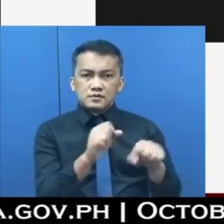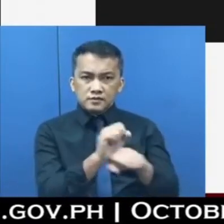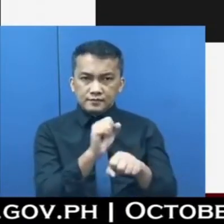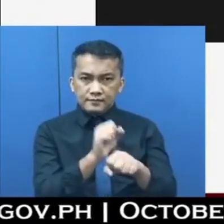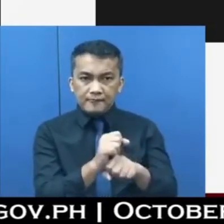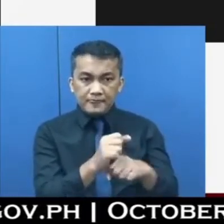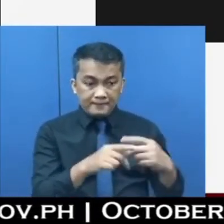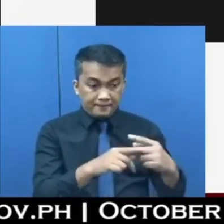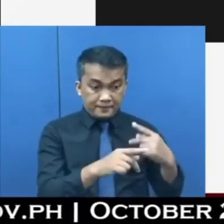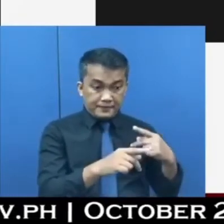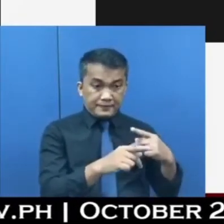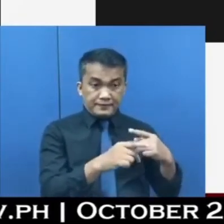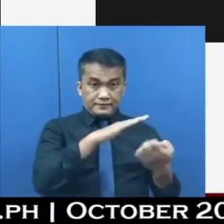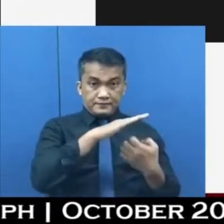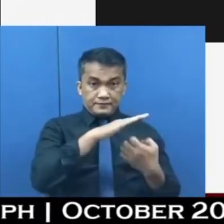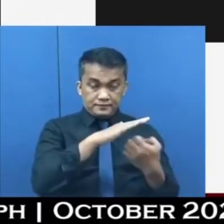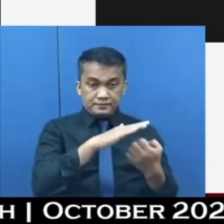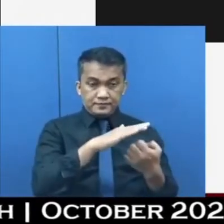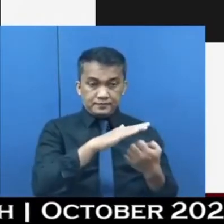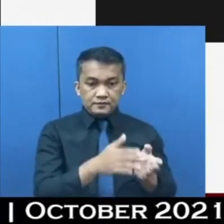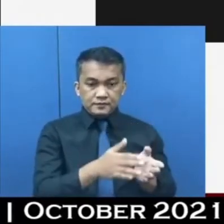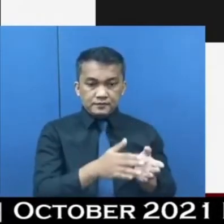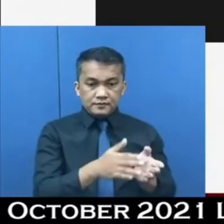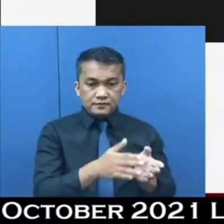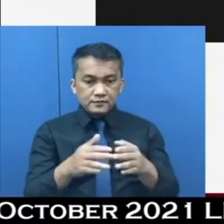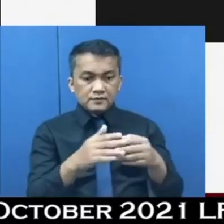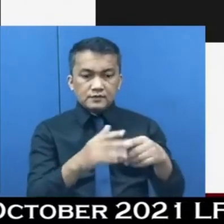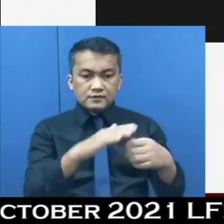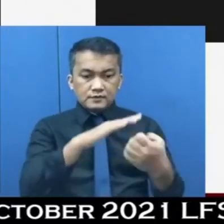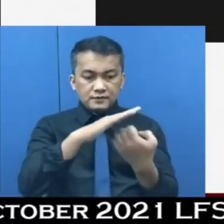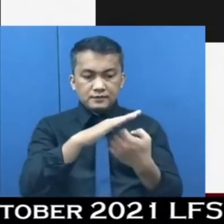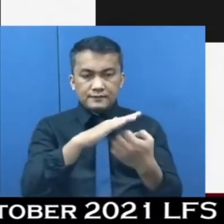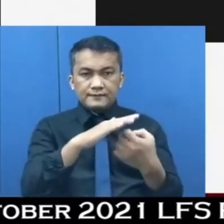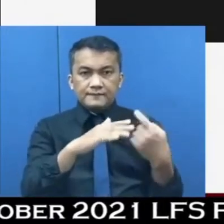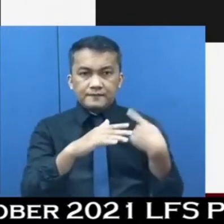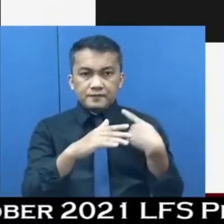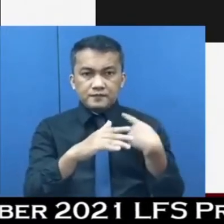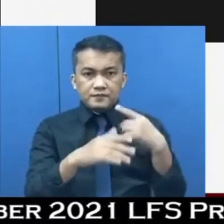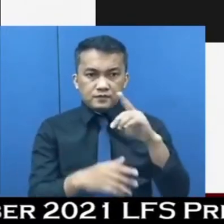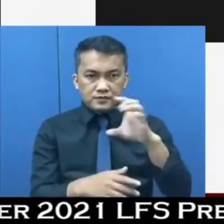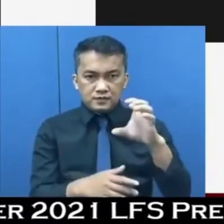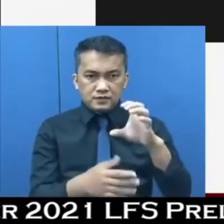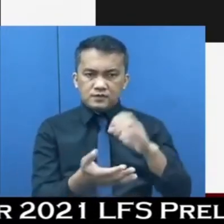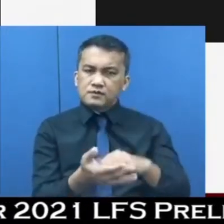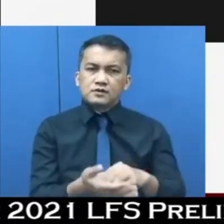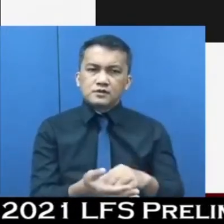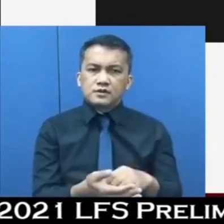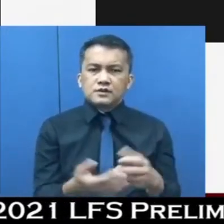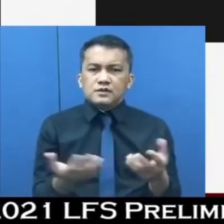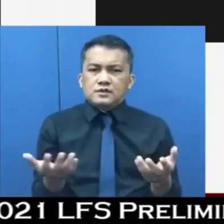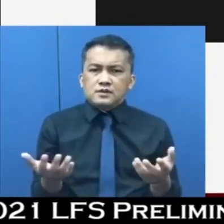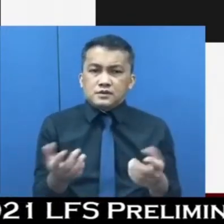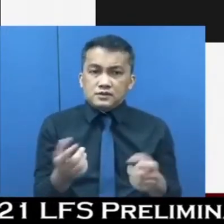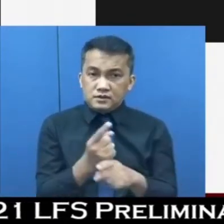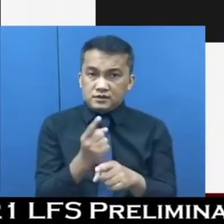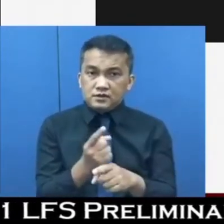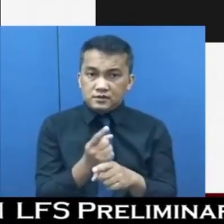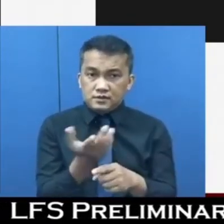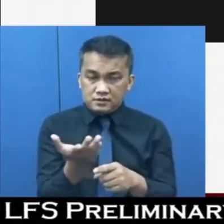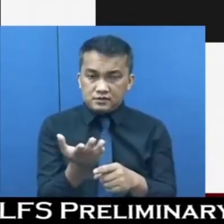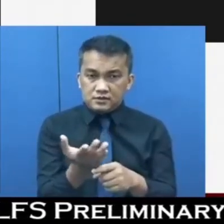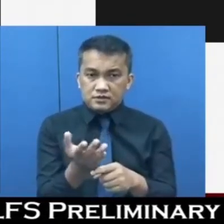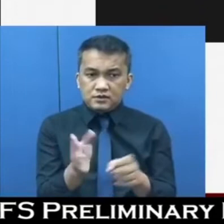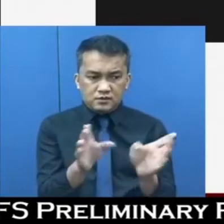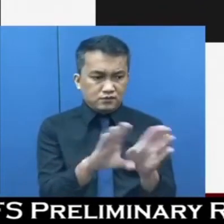-primary yan. And yung primary naman ay nagkaroon tayo ng mga 100,000. So, tama ka, nagkaroon ng mga